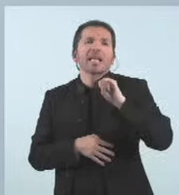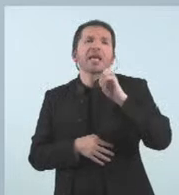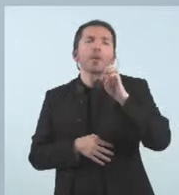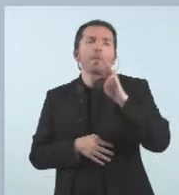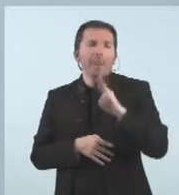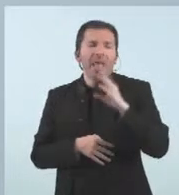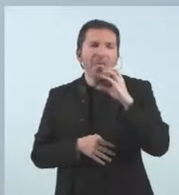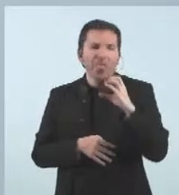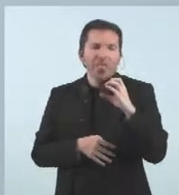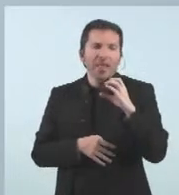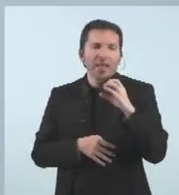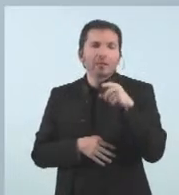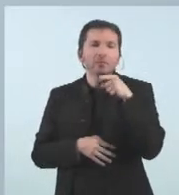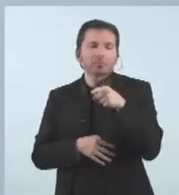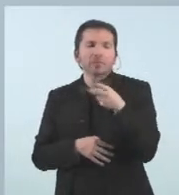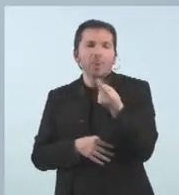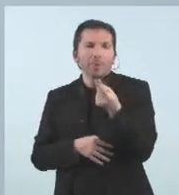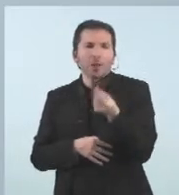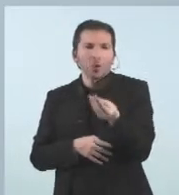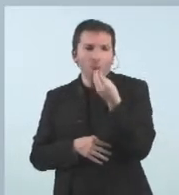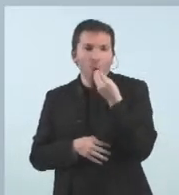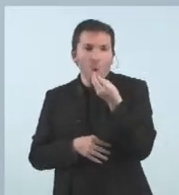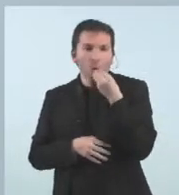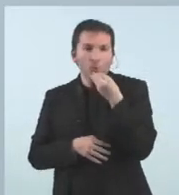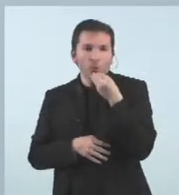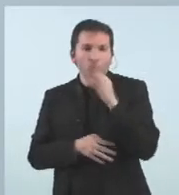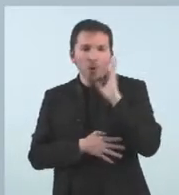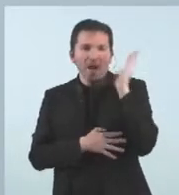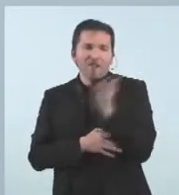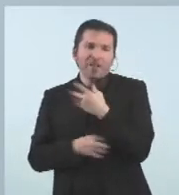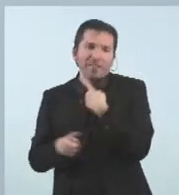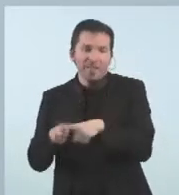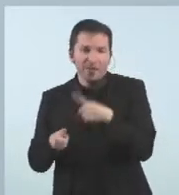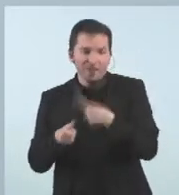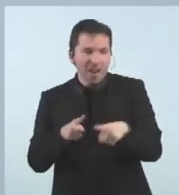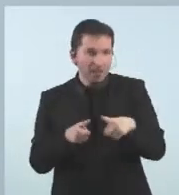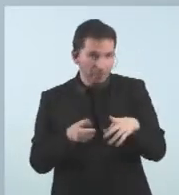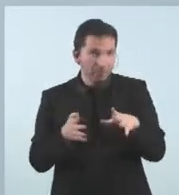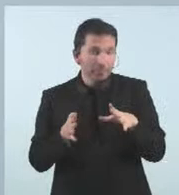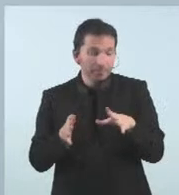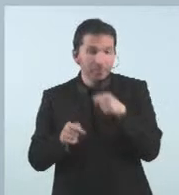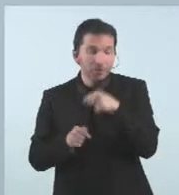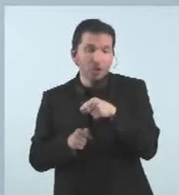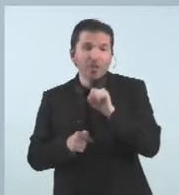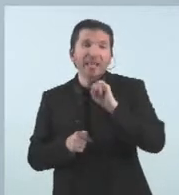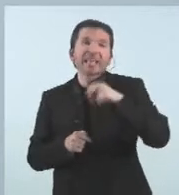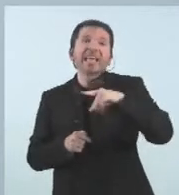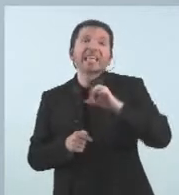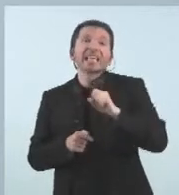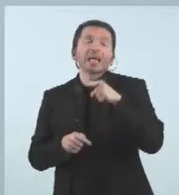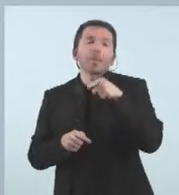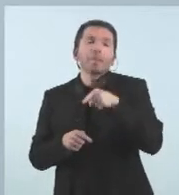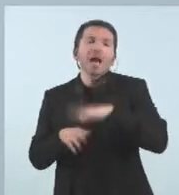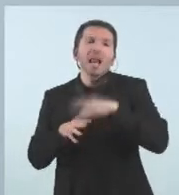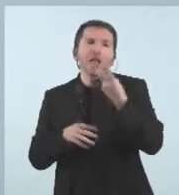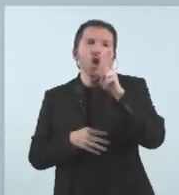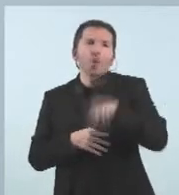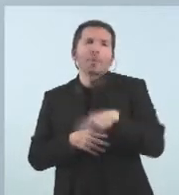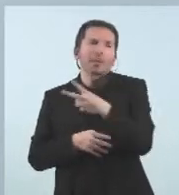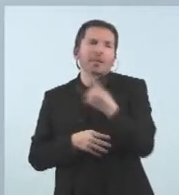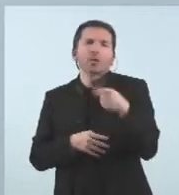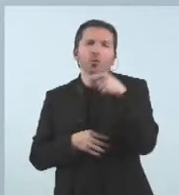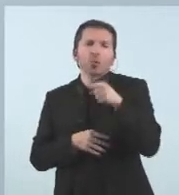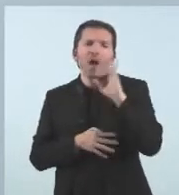important perquè com sabeu té repercussions en diferents coses i aquest índex pel 2021 s'ha fixat a un 3,3